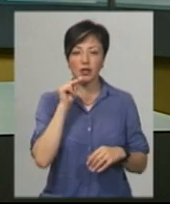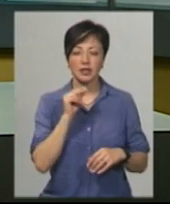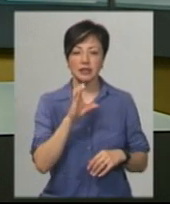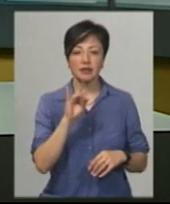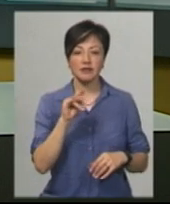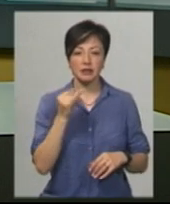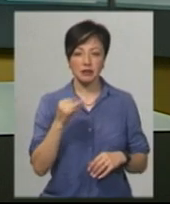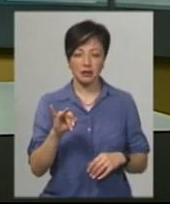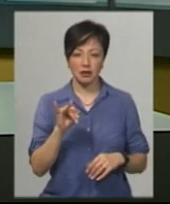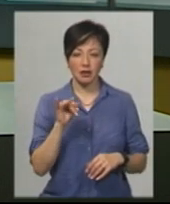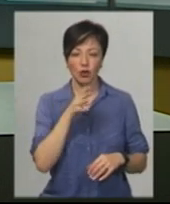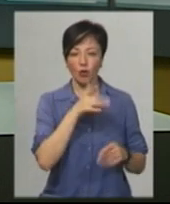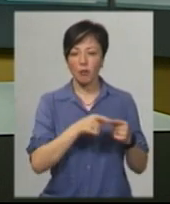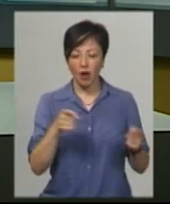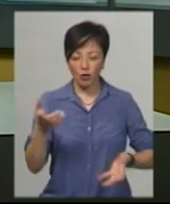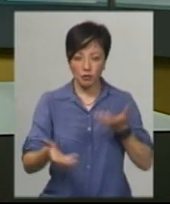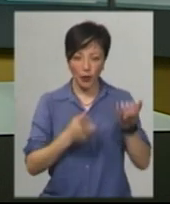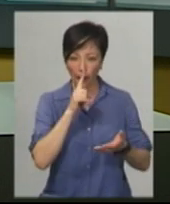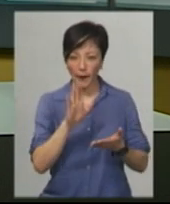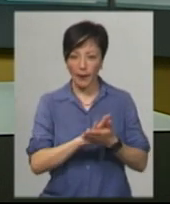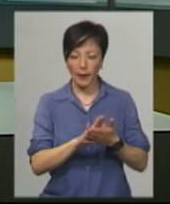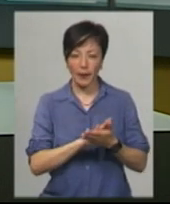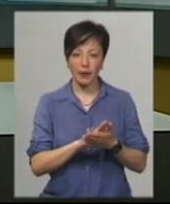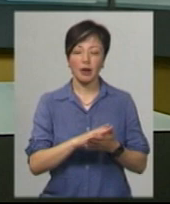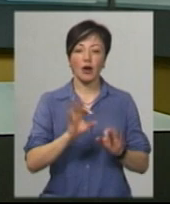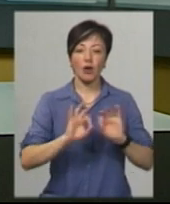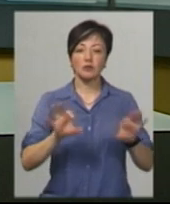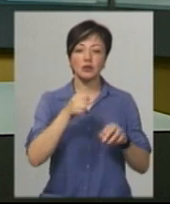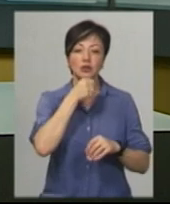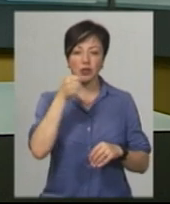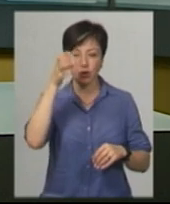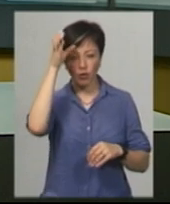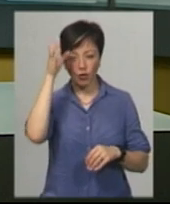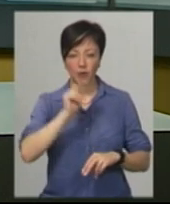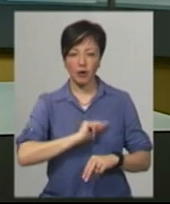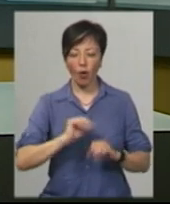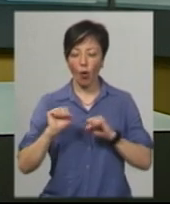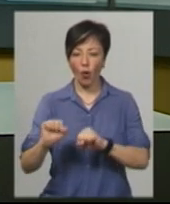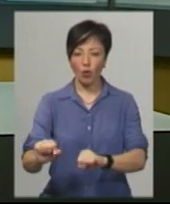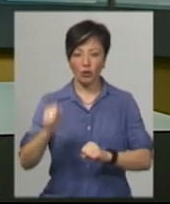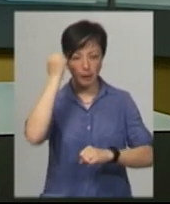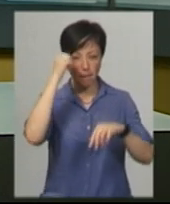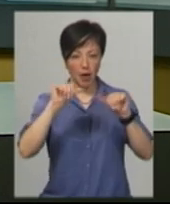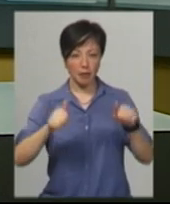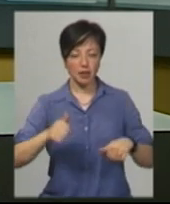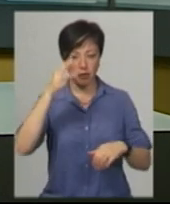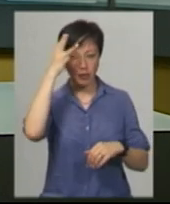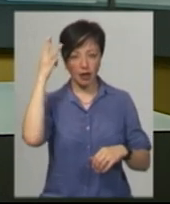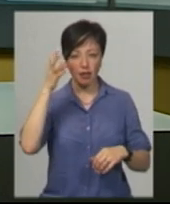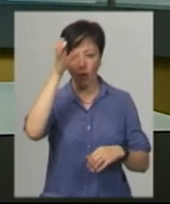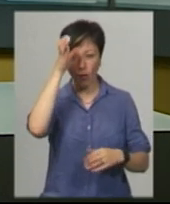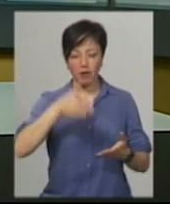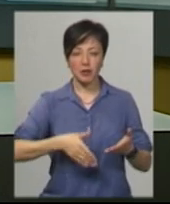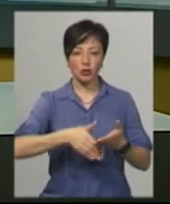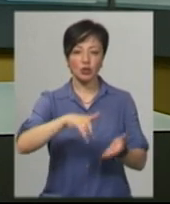чорні археологи. Про це Суспільному розповів старший науковий співробітник відділу охорони пам'яток Хмельницького, Науково-методичного